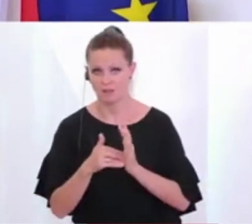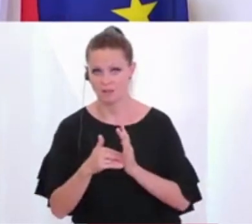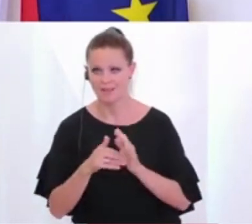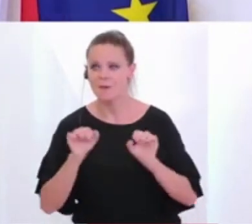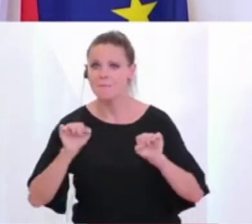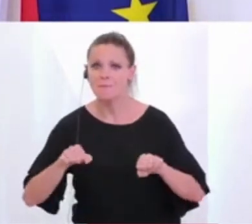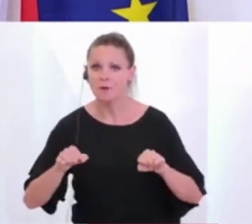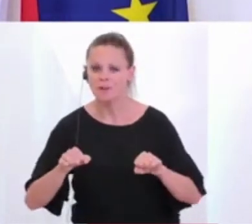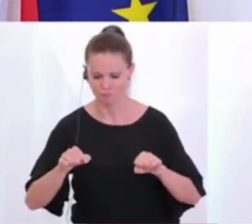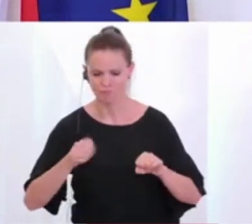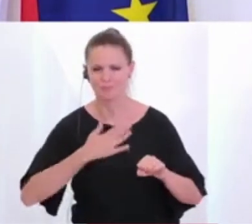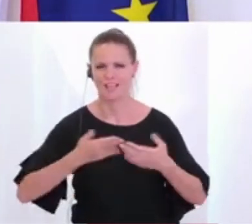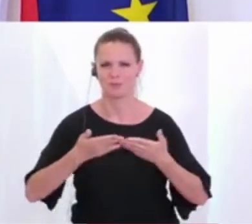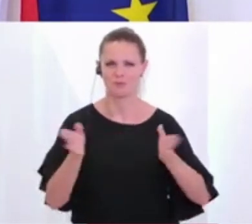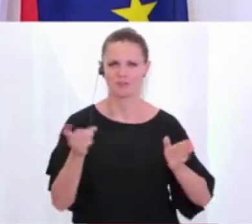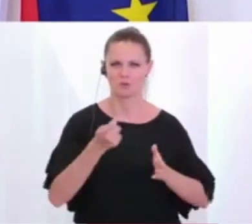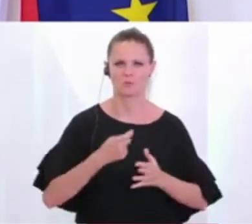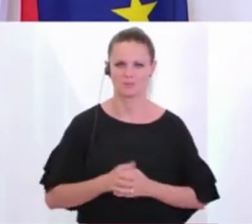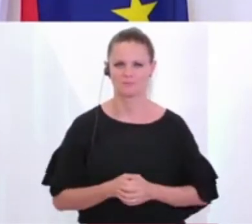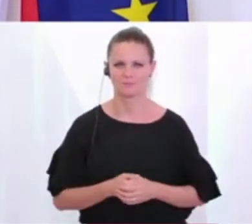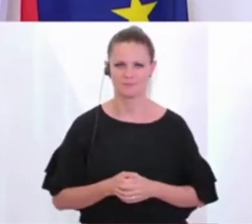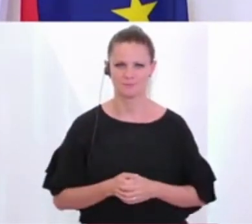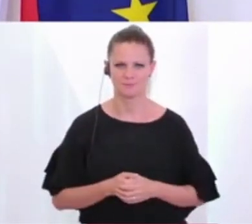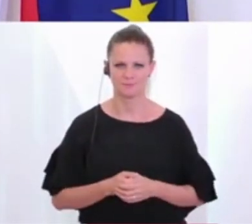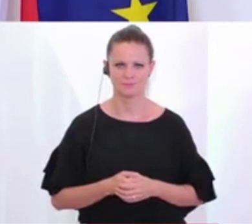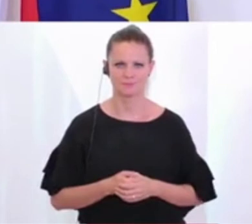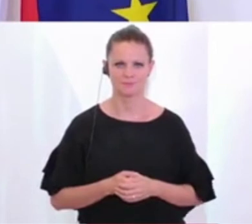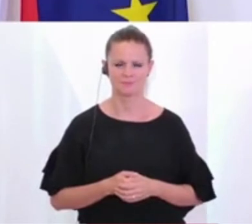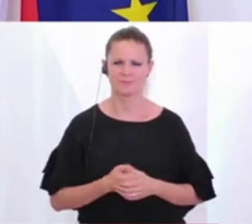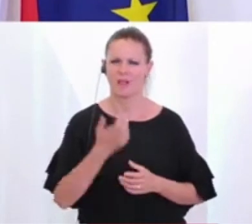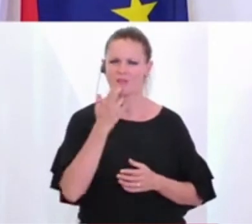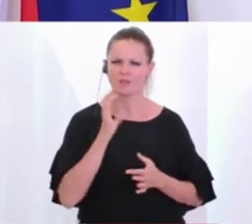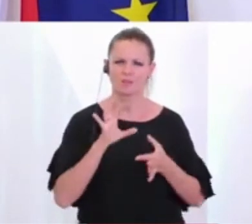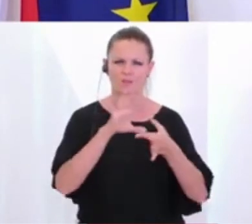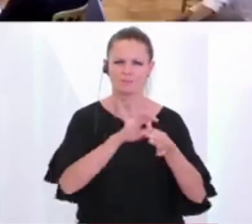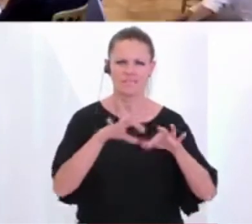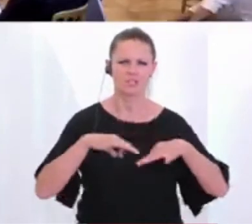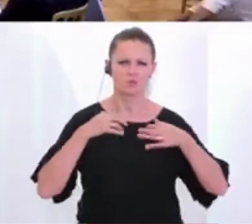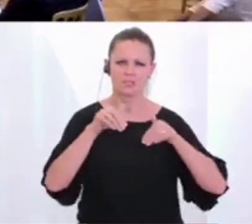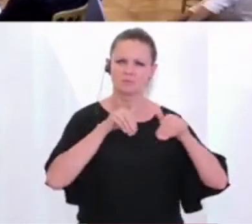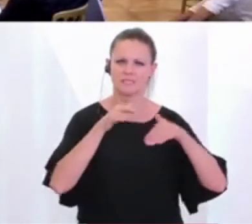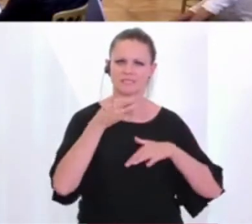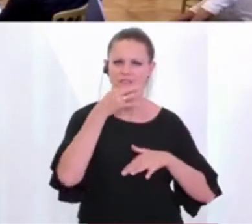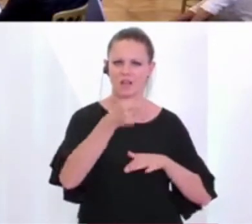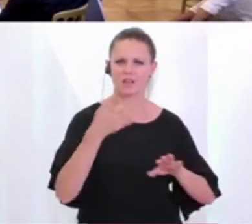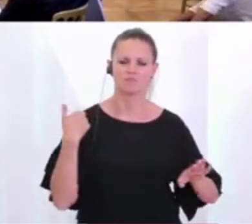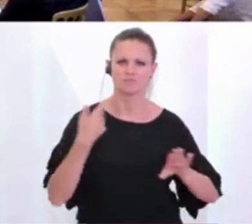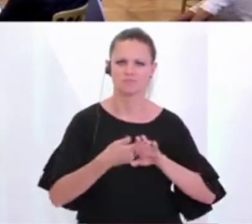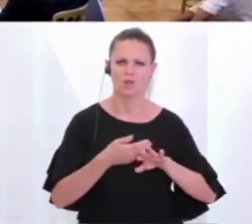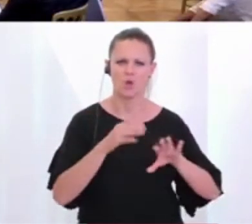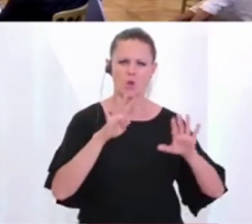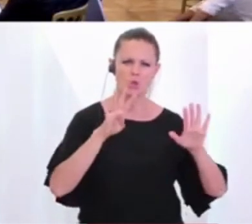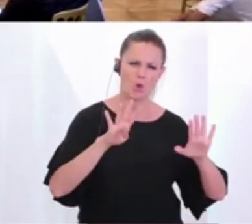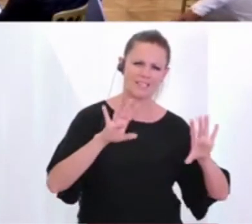wir auch gerne wieder Öffnungsschritte setzen. Herr Jentsch, bitte. Ich wollte noch beim Herrn Gesundheitsminister nachfragen. Die letzten neun, zehn